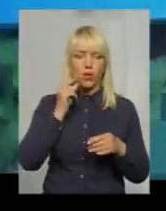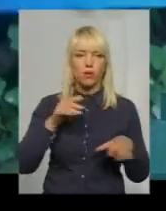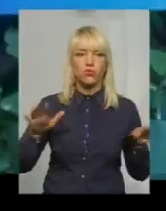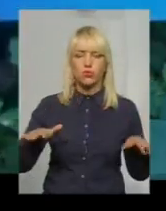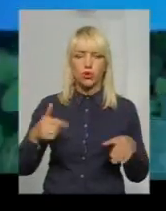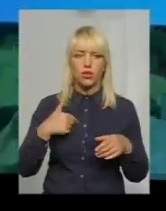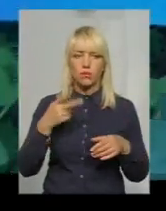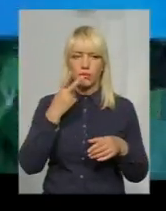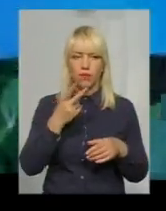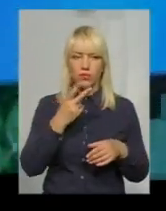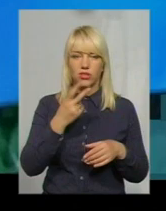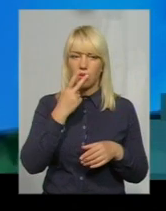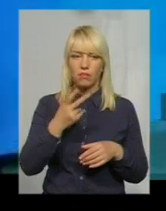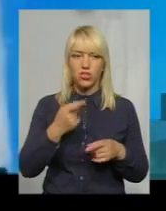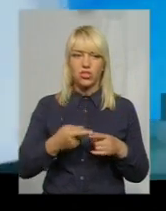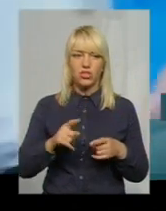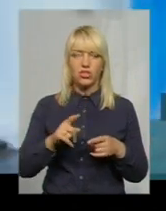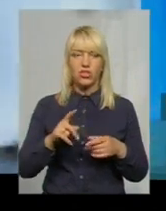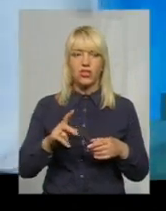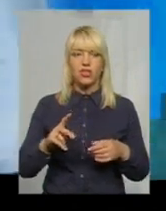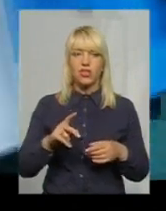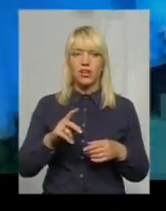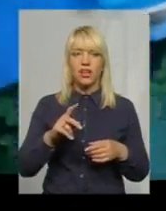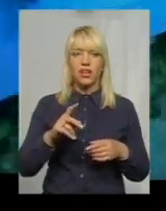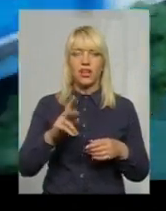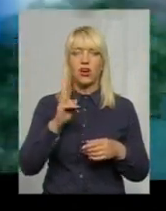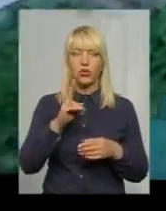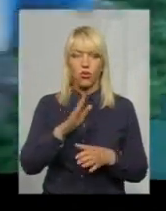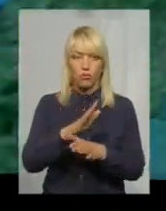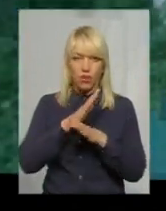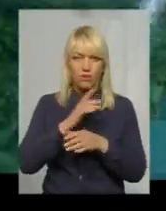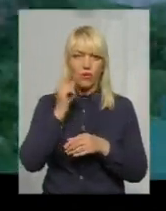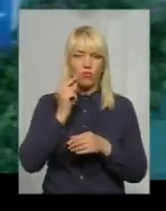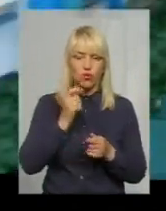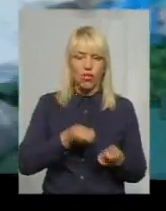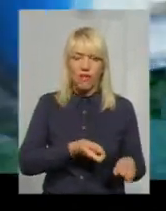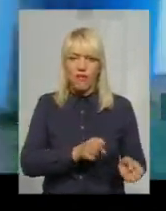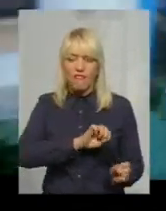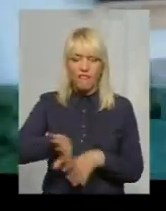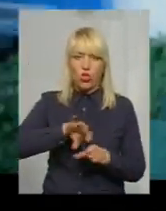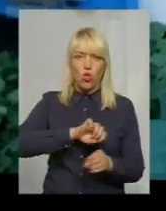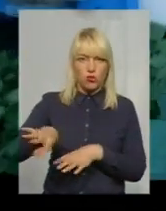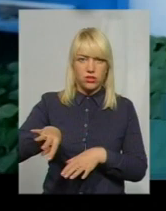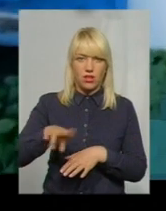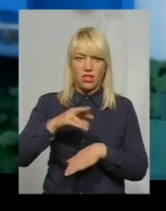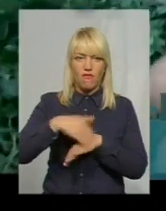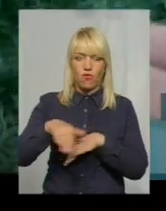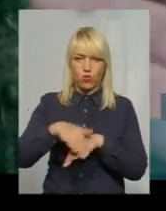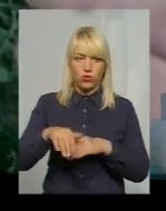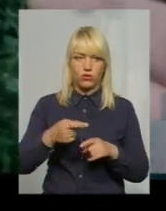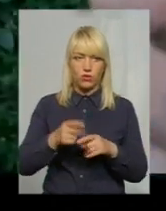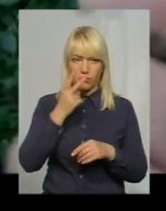наприльот не досять. Бажте, неживі лежать, бджоли виносять неживих бджолів. Пройдіть далі, подивіться. Біля кожного вулика